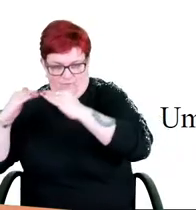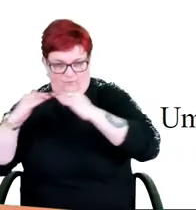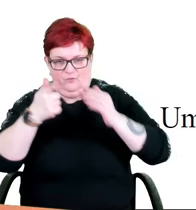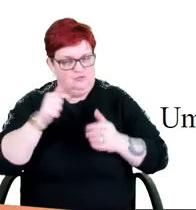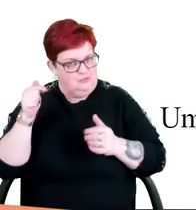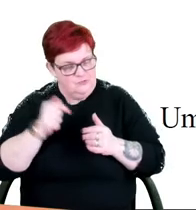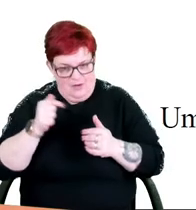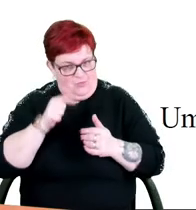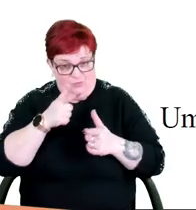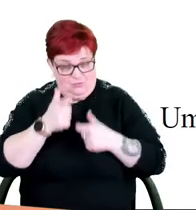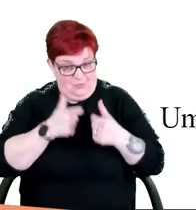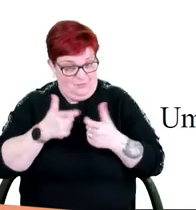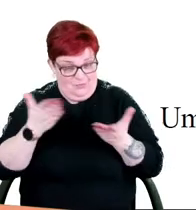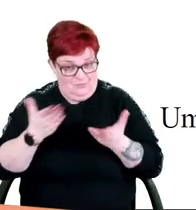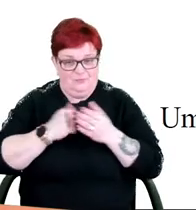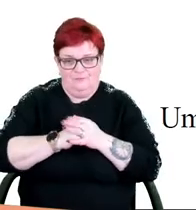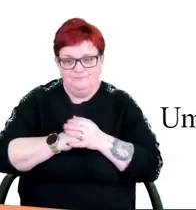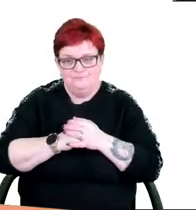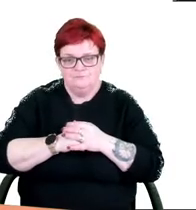i detali architektonicznych.